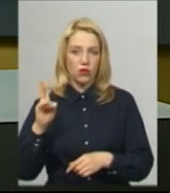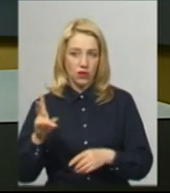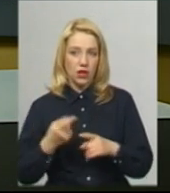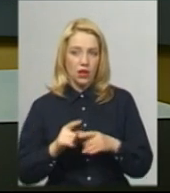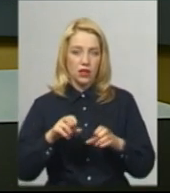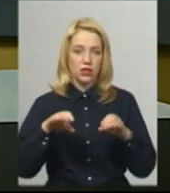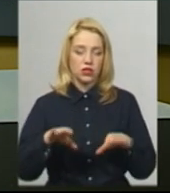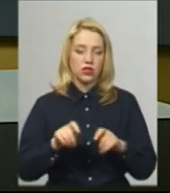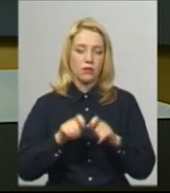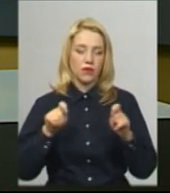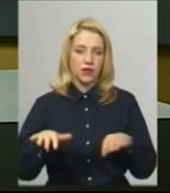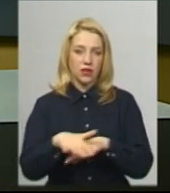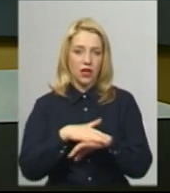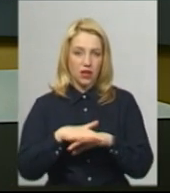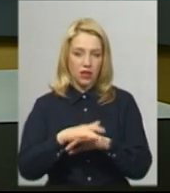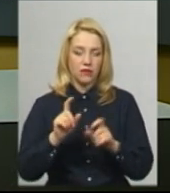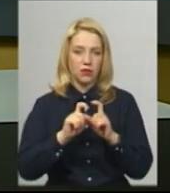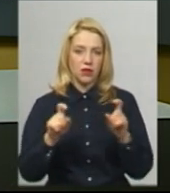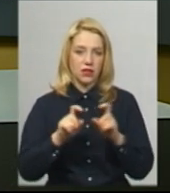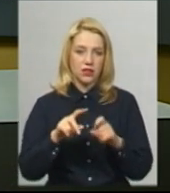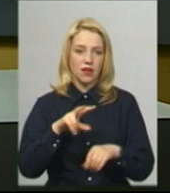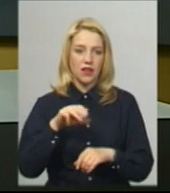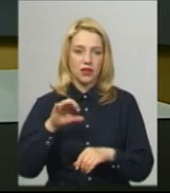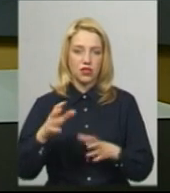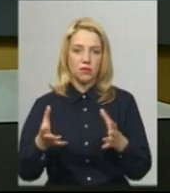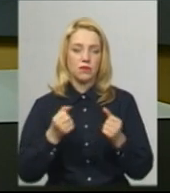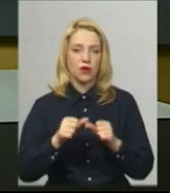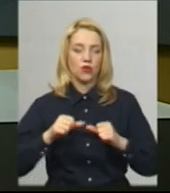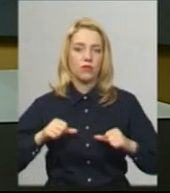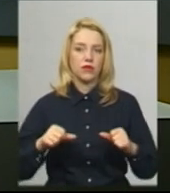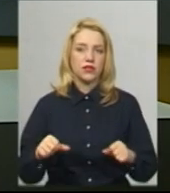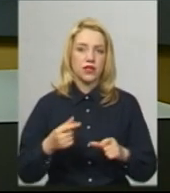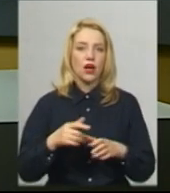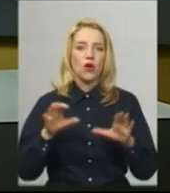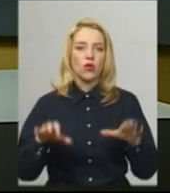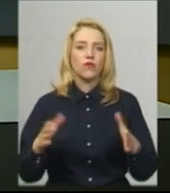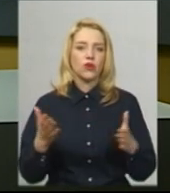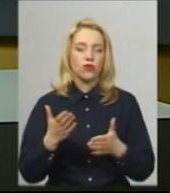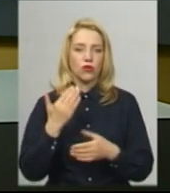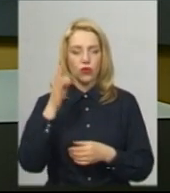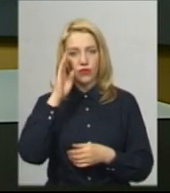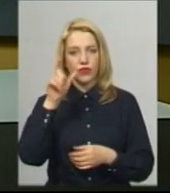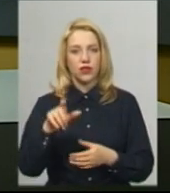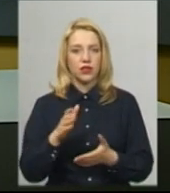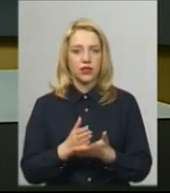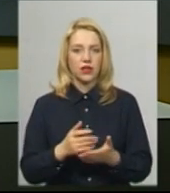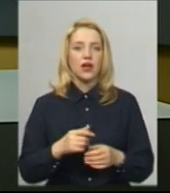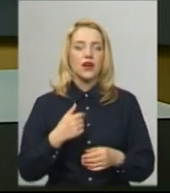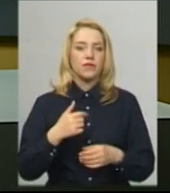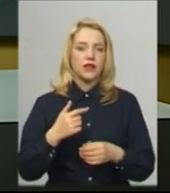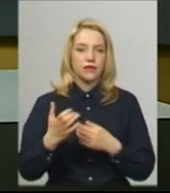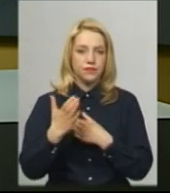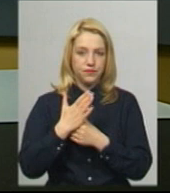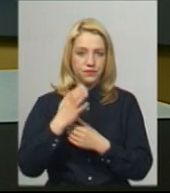про відкриття ринків та магазинів у Летичеві приймала комісія ТПТНС, головою якої він і є, керуючись постановою Кабміну.